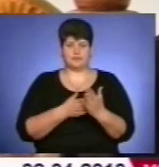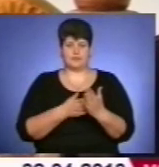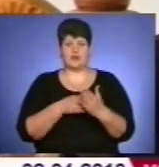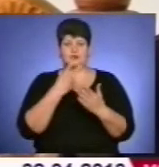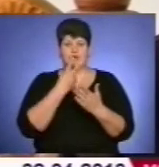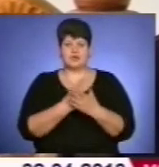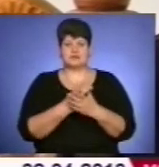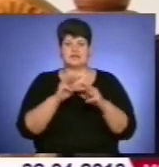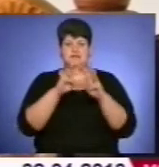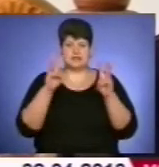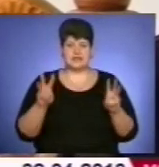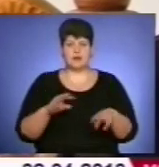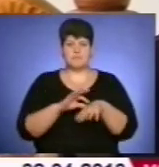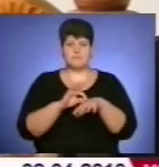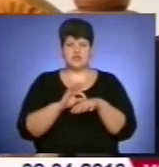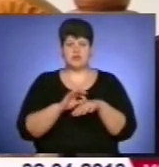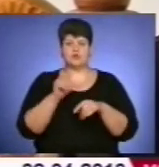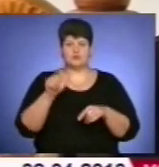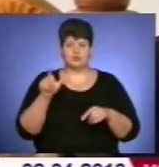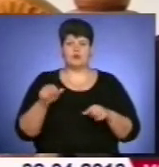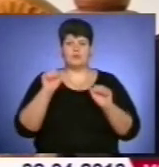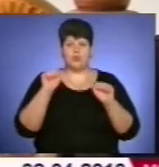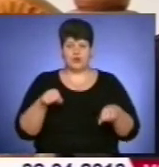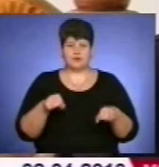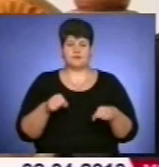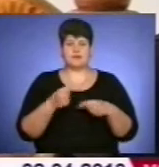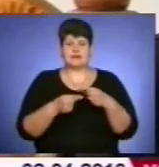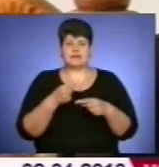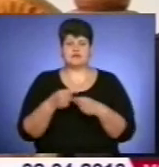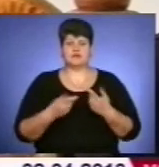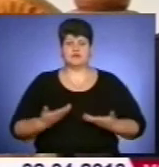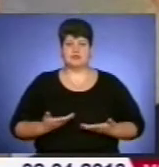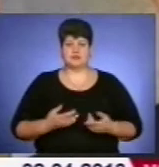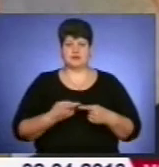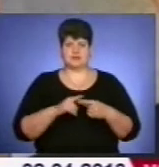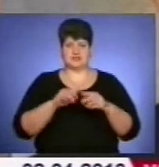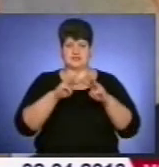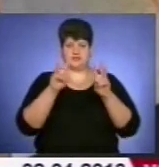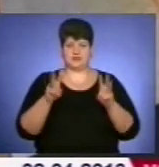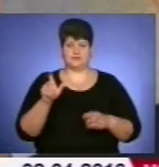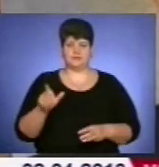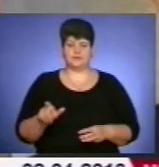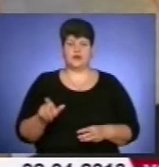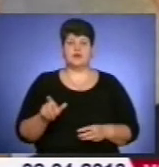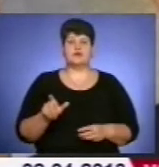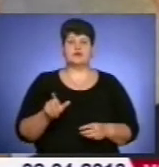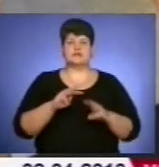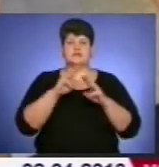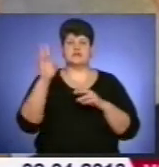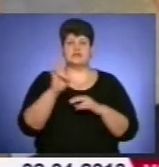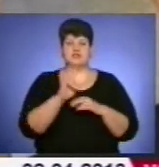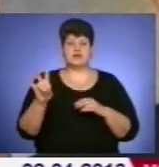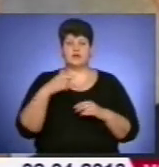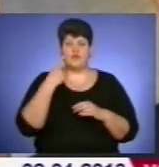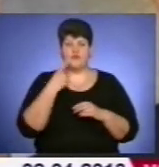святих мощей в церкві, для того, щоб вірні могли наслідувати життя цих святих. Священики кажуть, що святість Івана